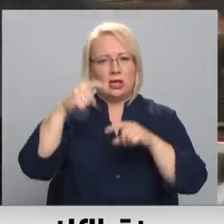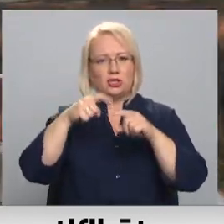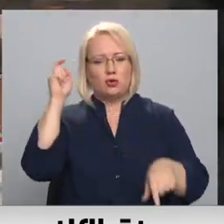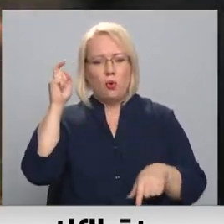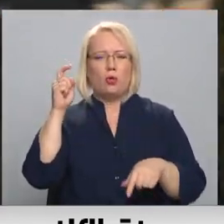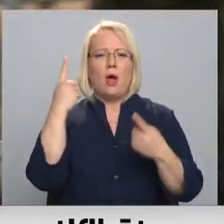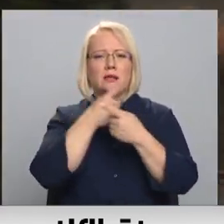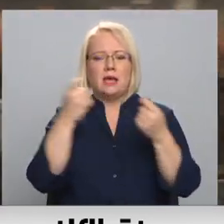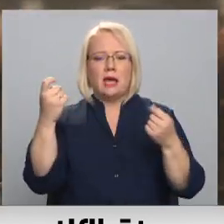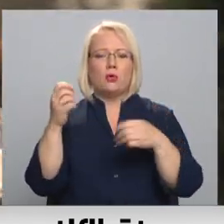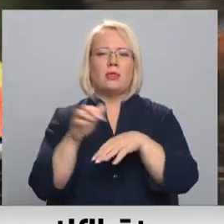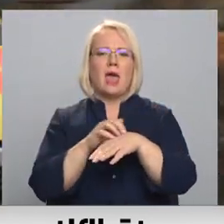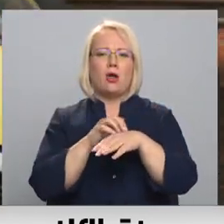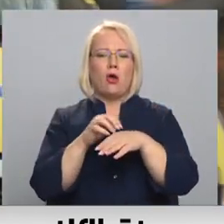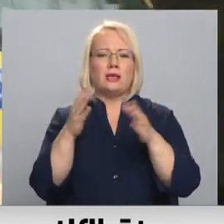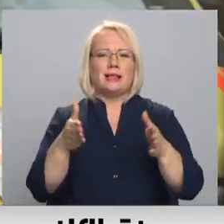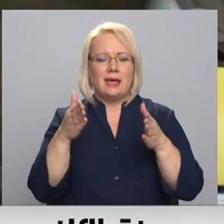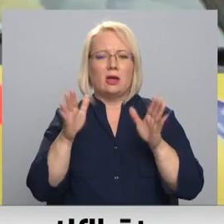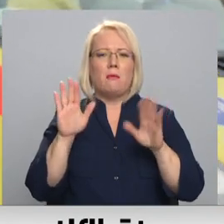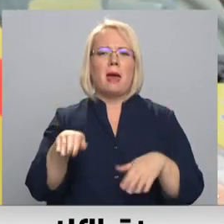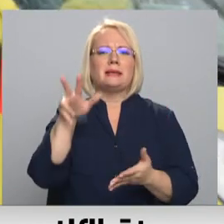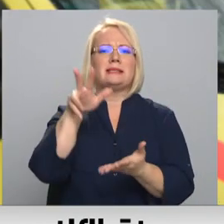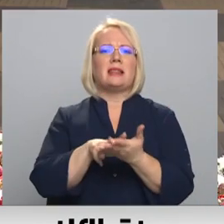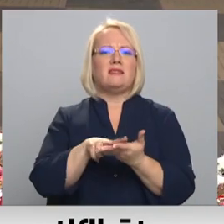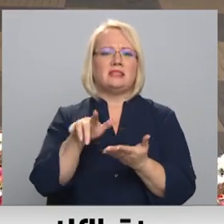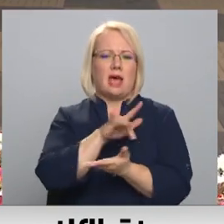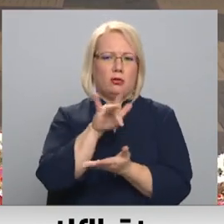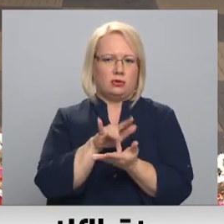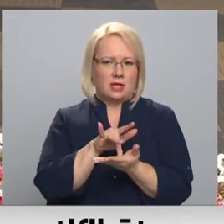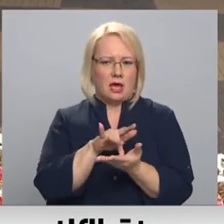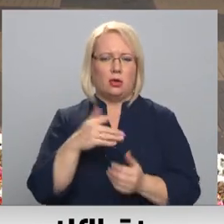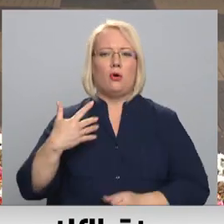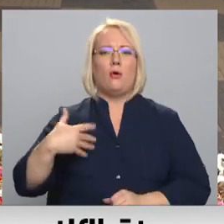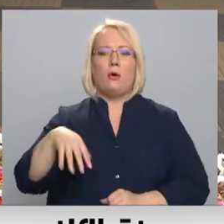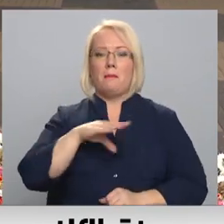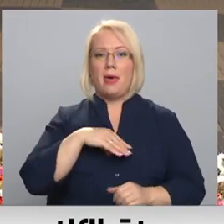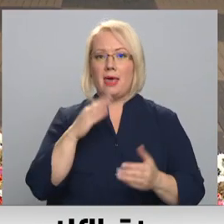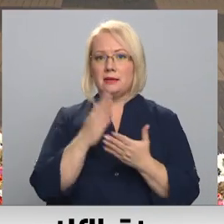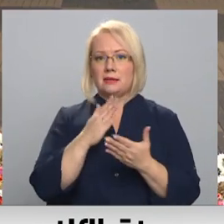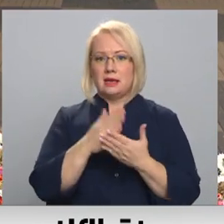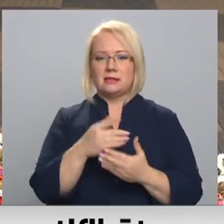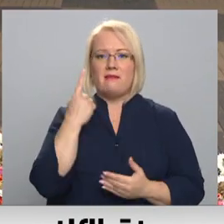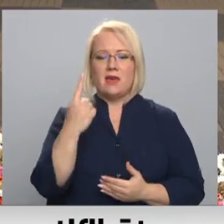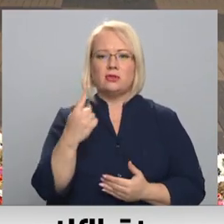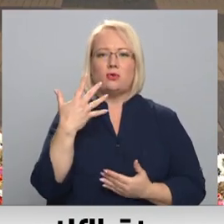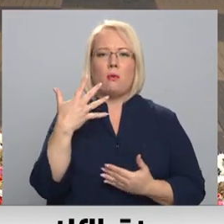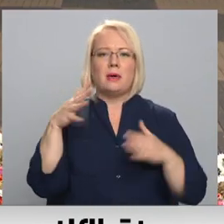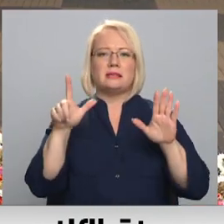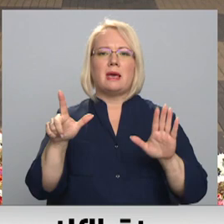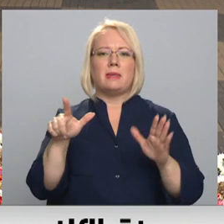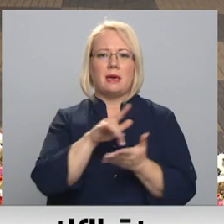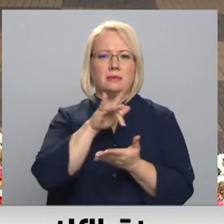neurologijas klīniku un Insulta vienību par certificētu centru. Mēs esam patreiz viens no 57 centriem, kas